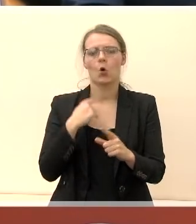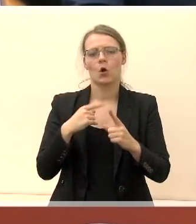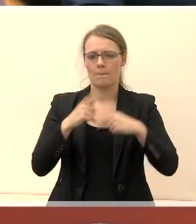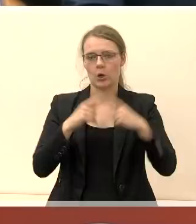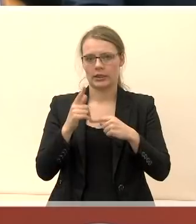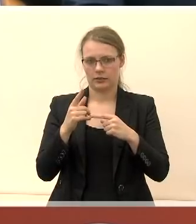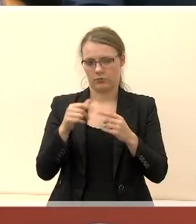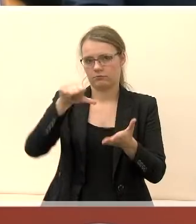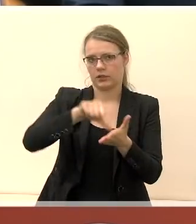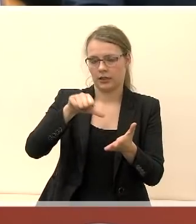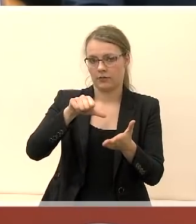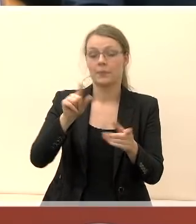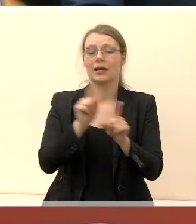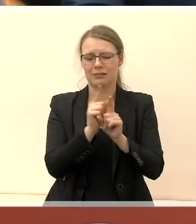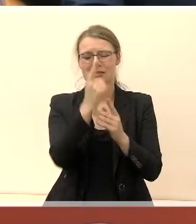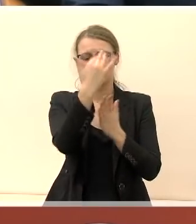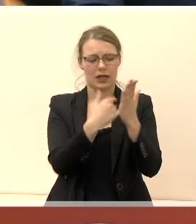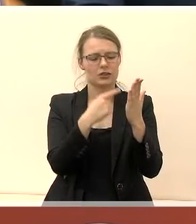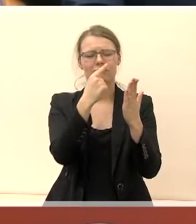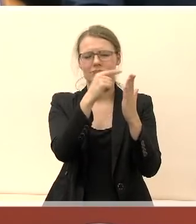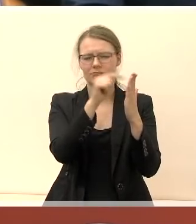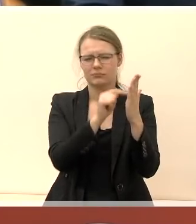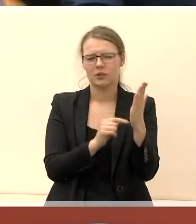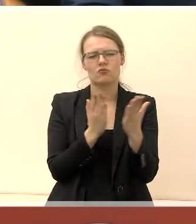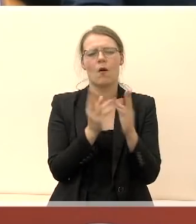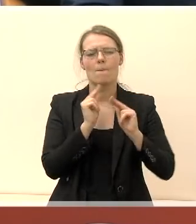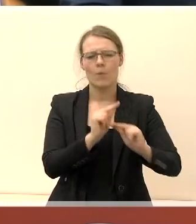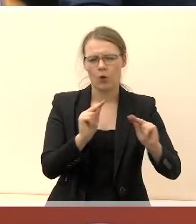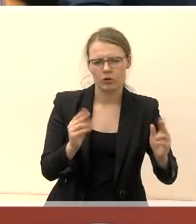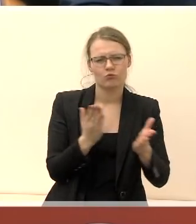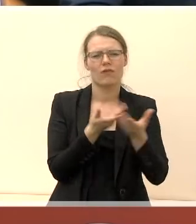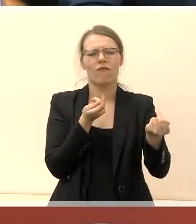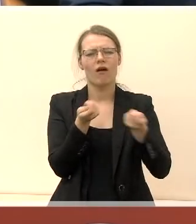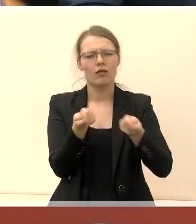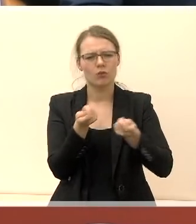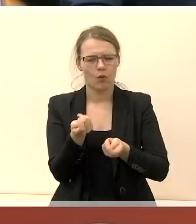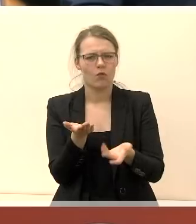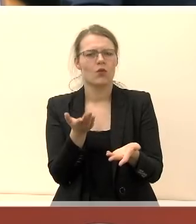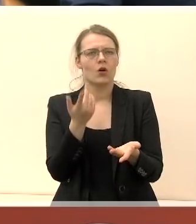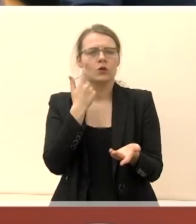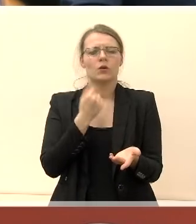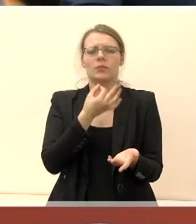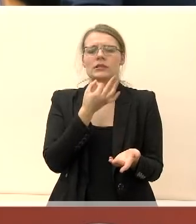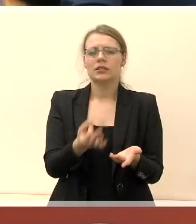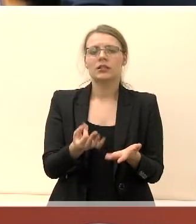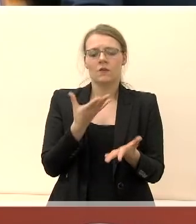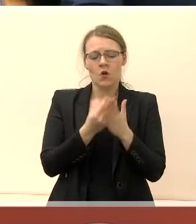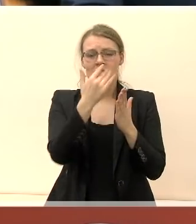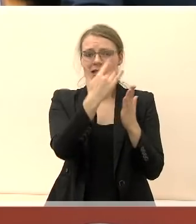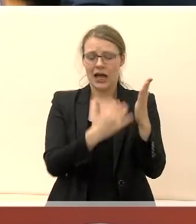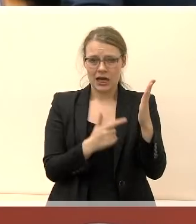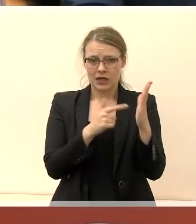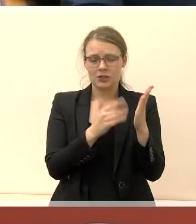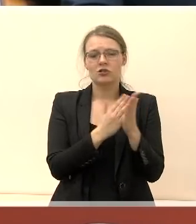Taip pat sarašai yra žmonių ir mokytojų ir vadovų. Noriu pasakyti, kad mūsų sarašė